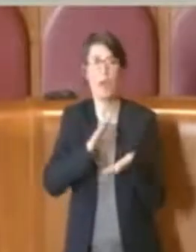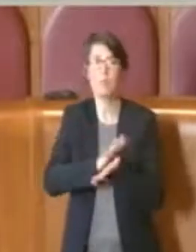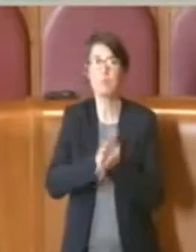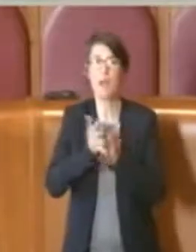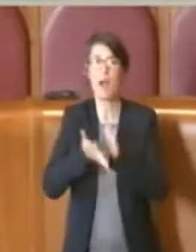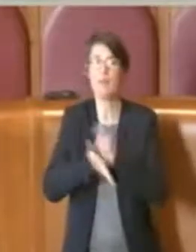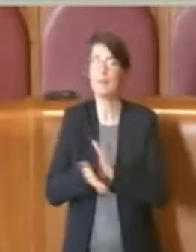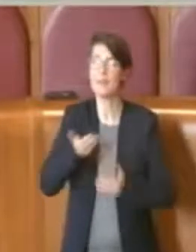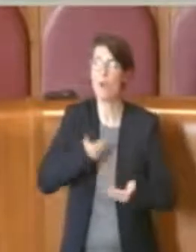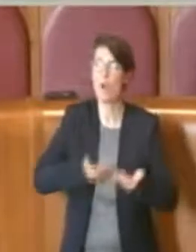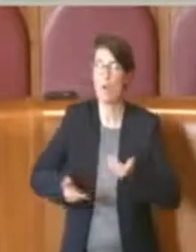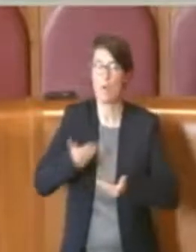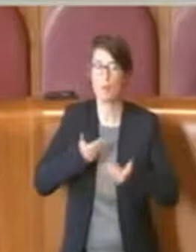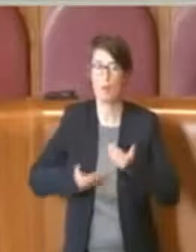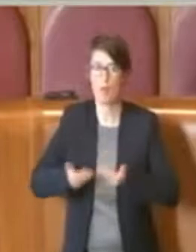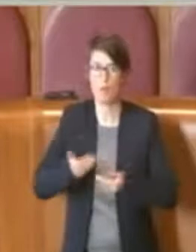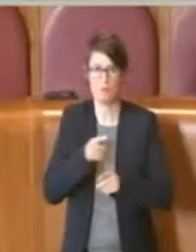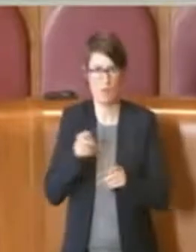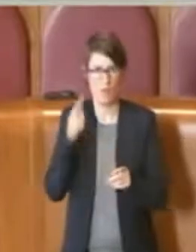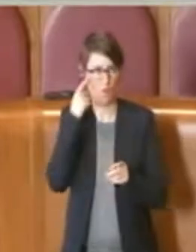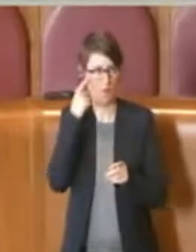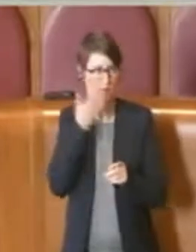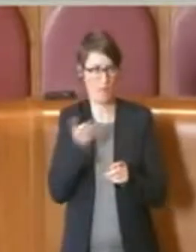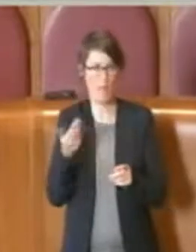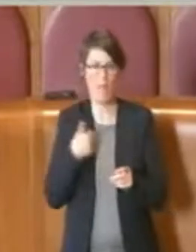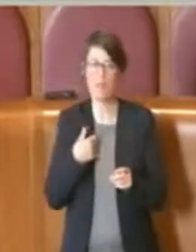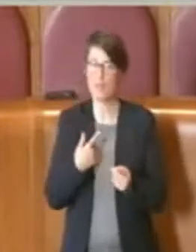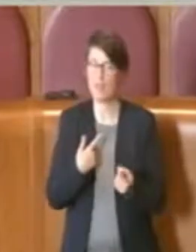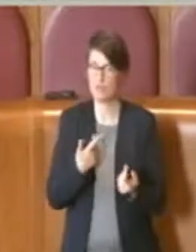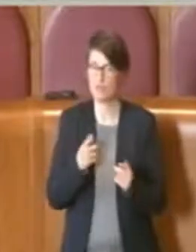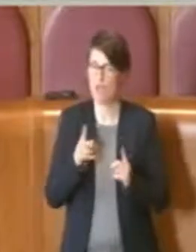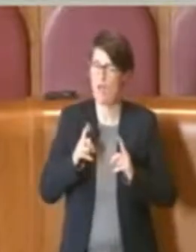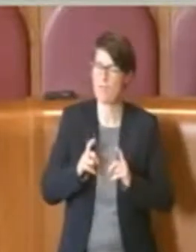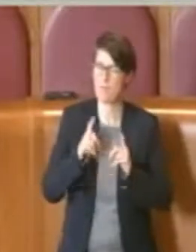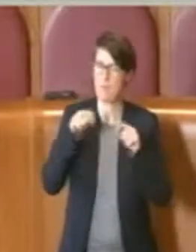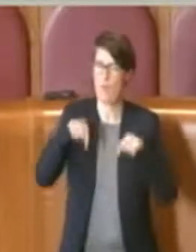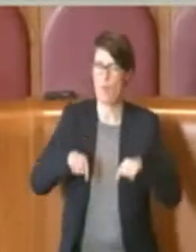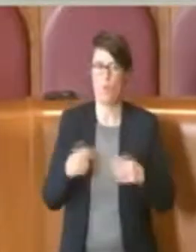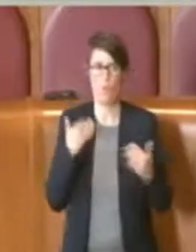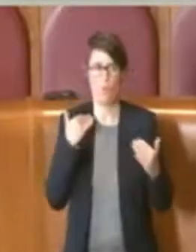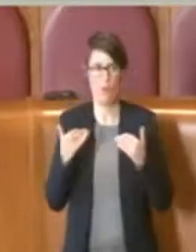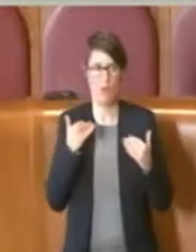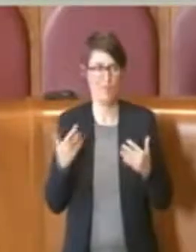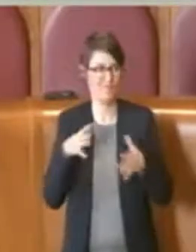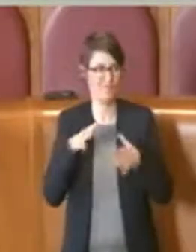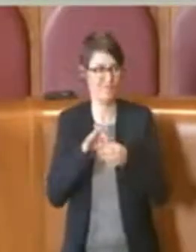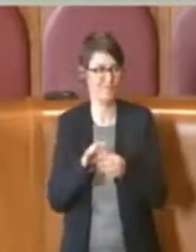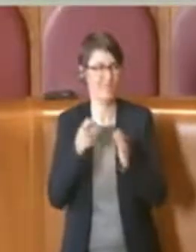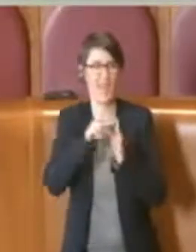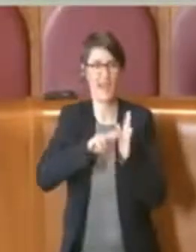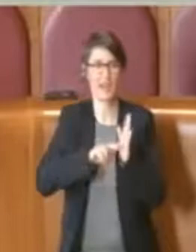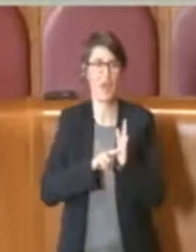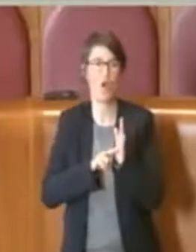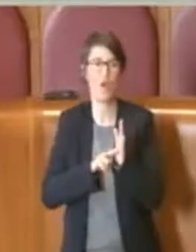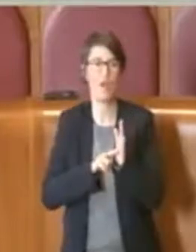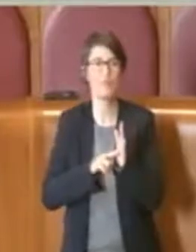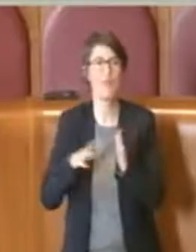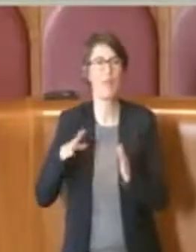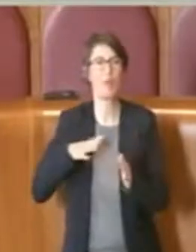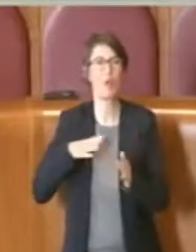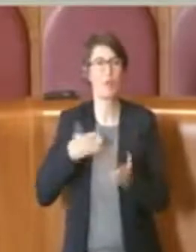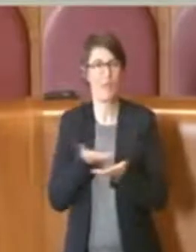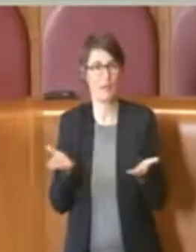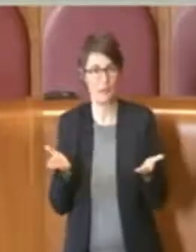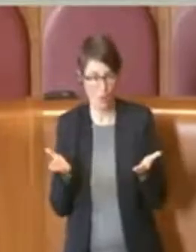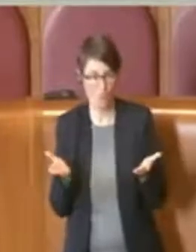sapete che abbiamo avuto una discussione molto accesa in quest'Aula sul regolamento beni comuni. Ha avuto un certo